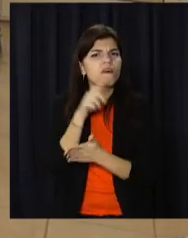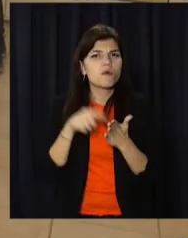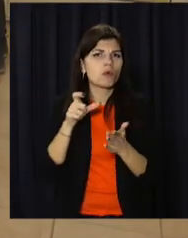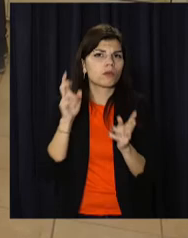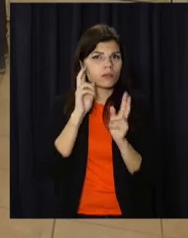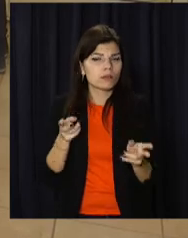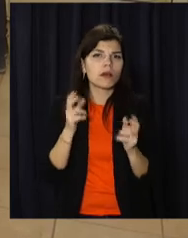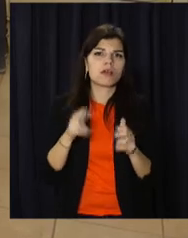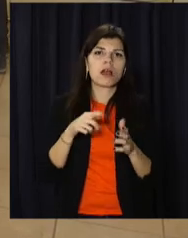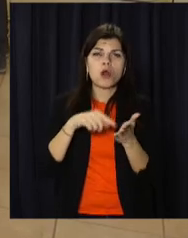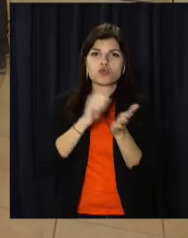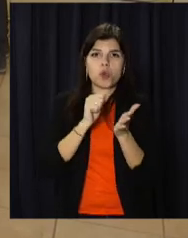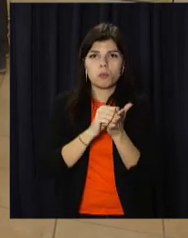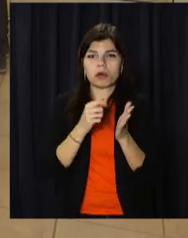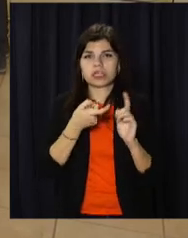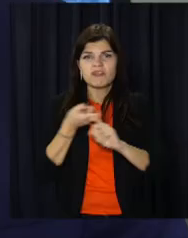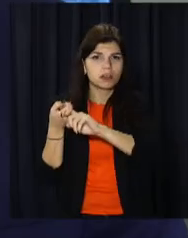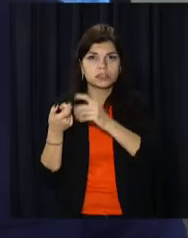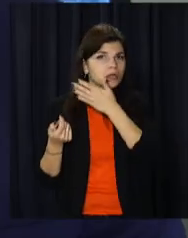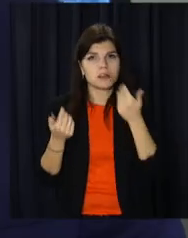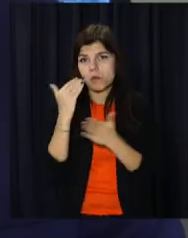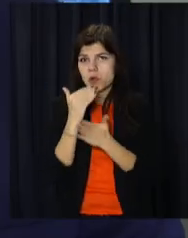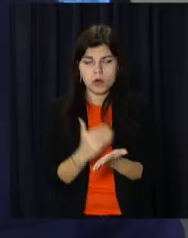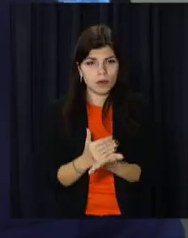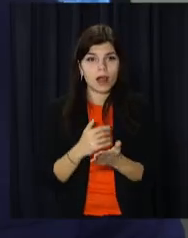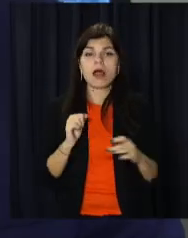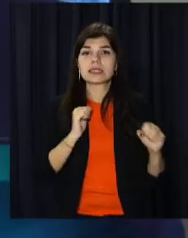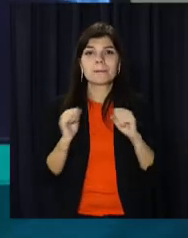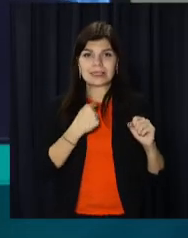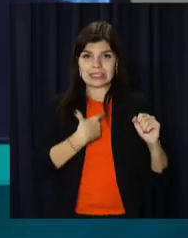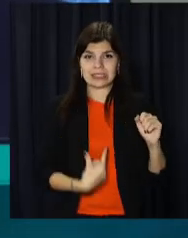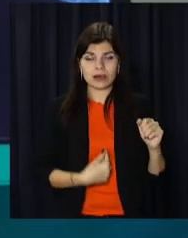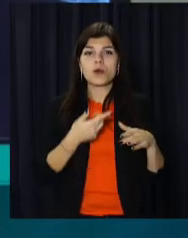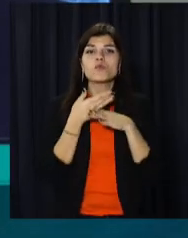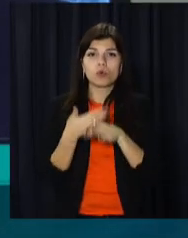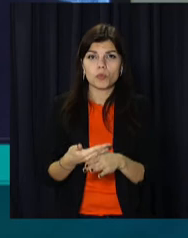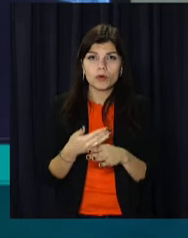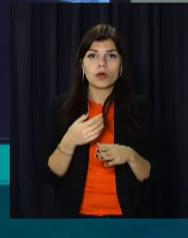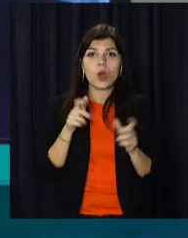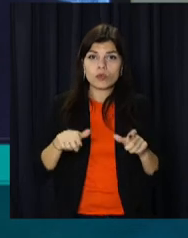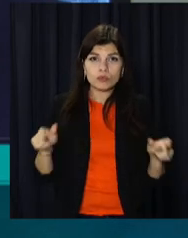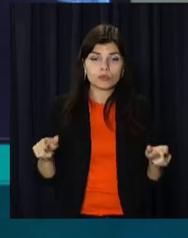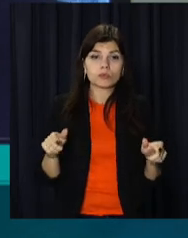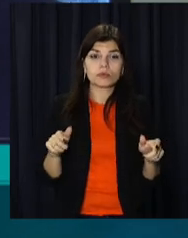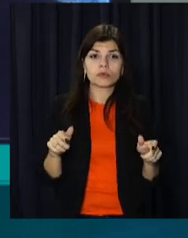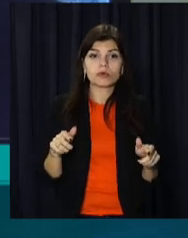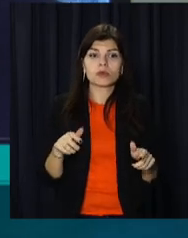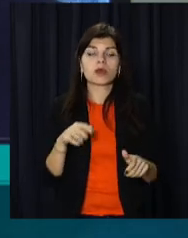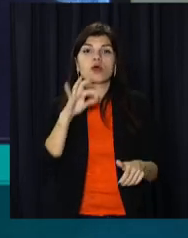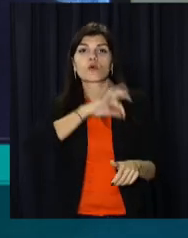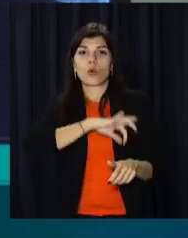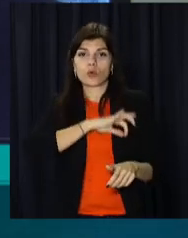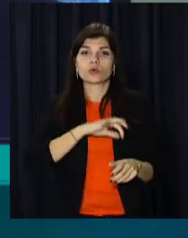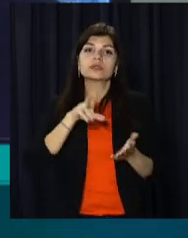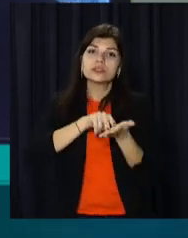'язаних із генерацією документів про щеплення. Адміністратори допомагають громадянам скористатися,